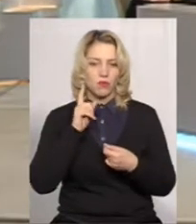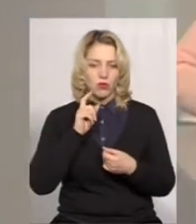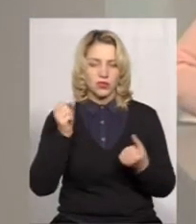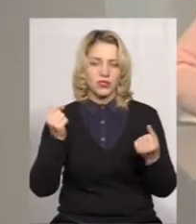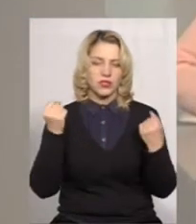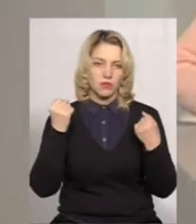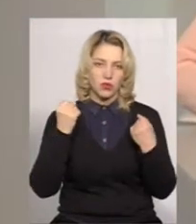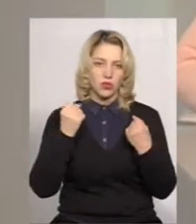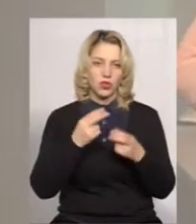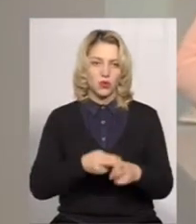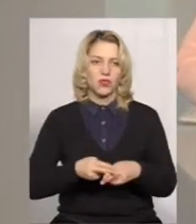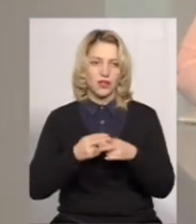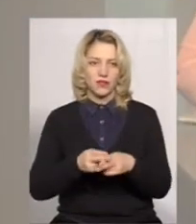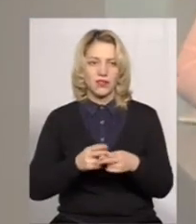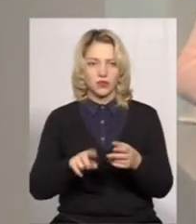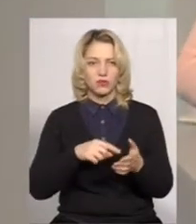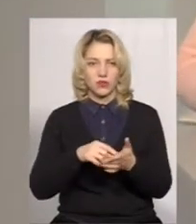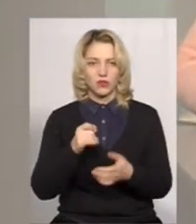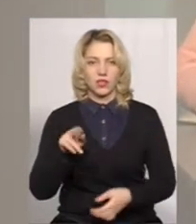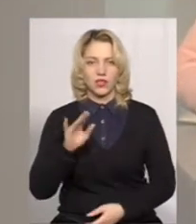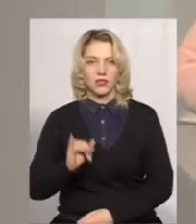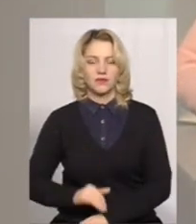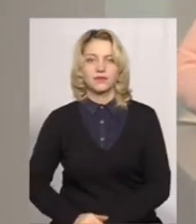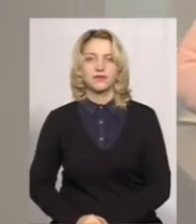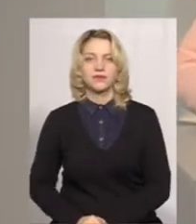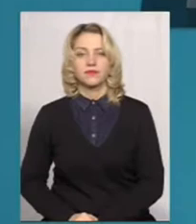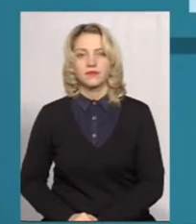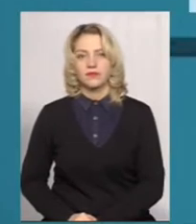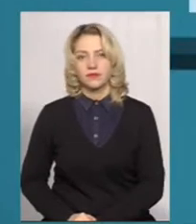Донецької міської ради. Давайте послухаємо.